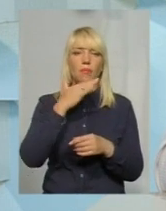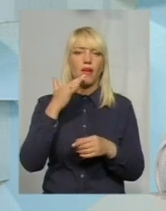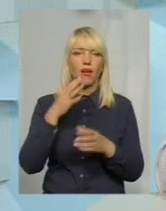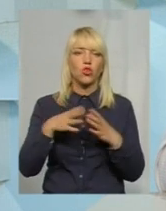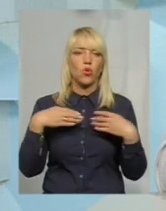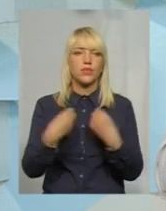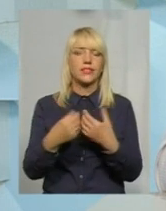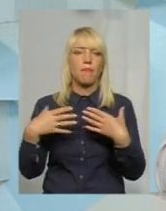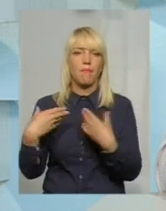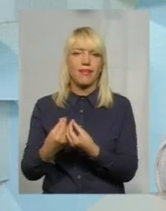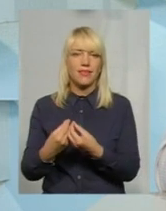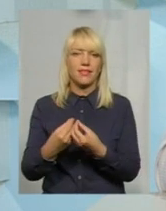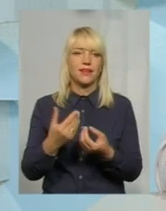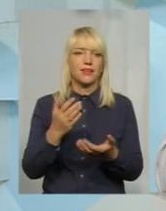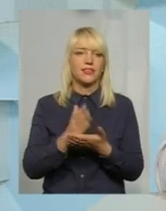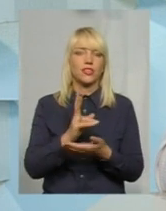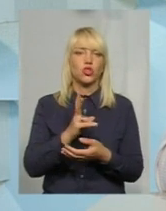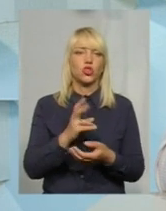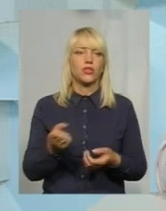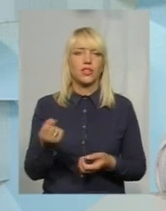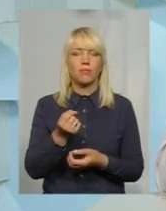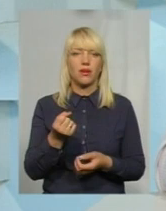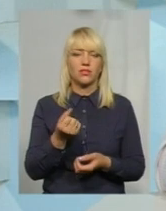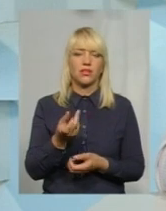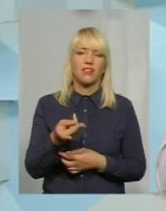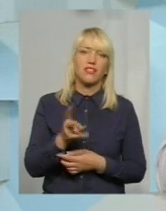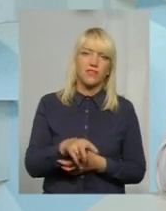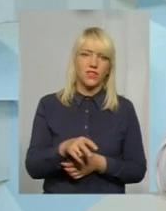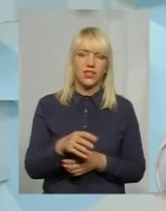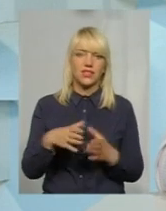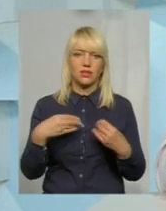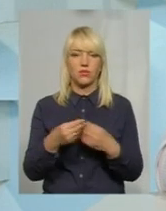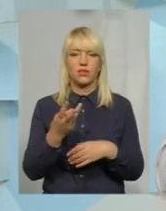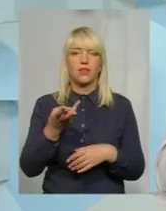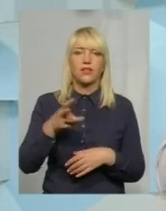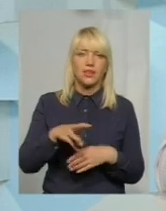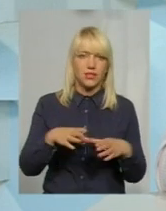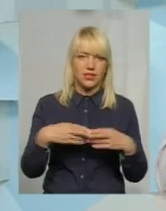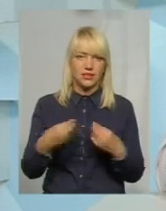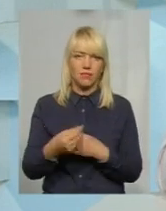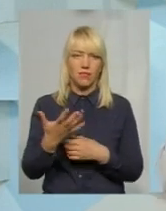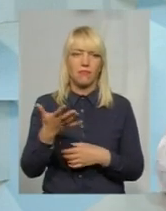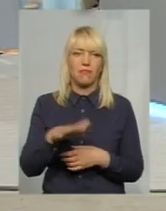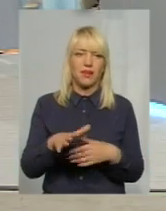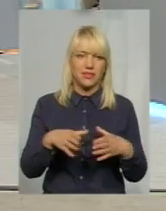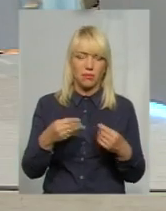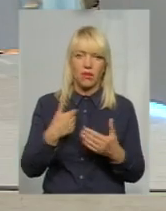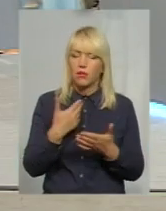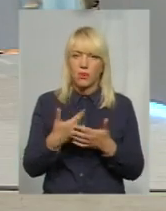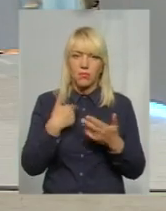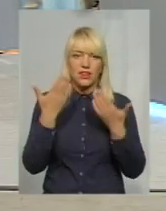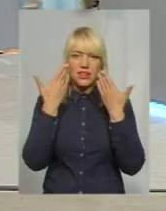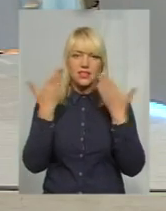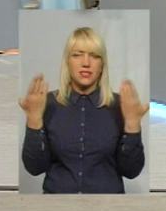пасічники, які мають 2-3 до 5, які практично ми навіть не можемо знати.